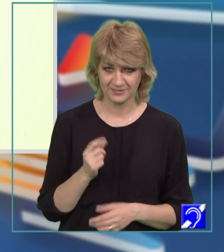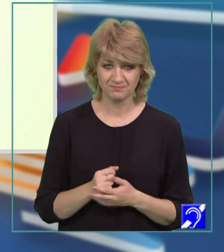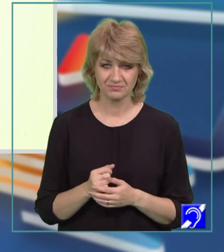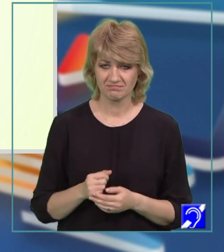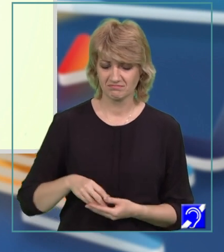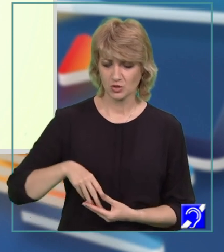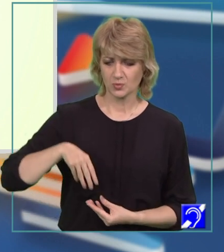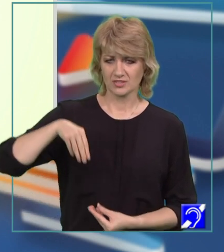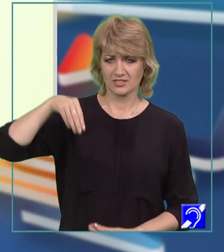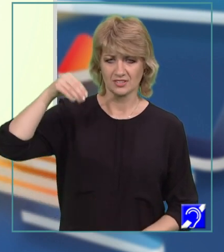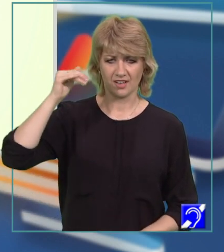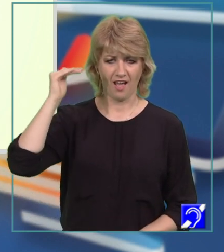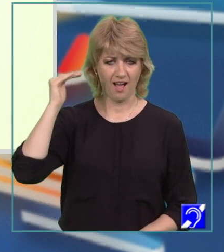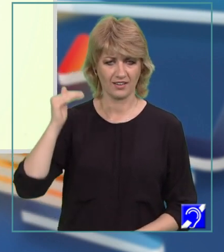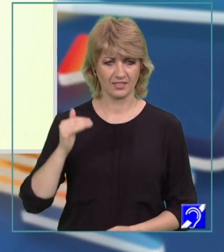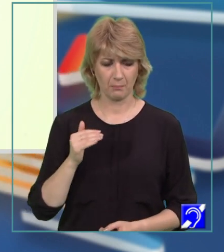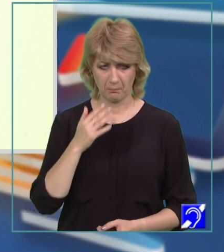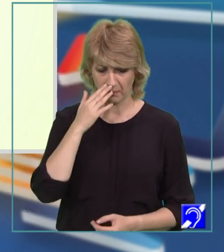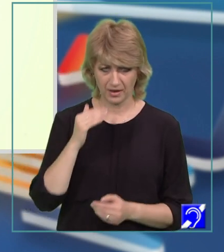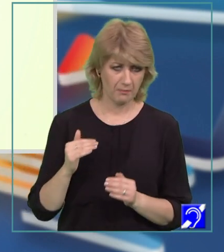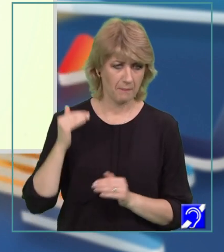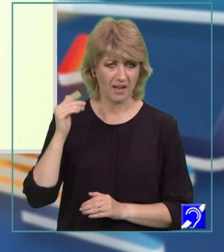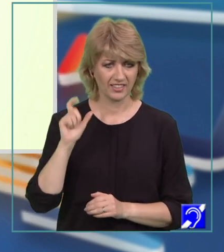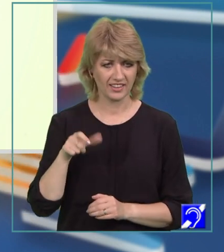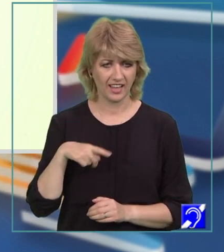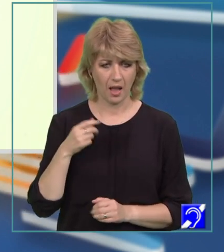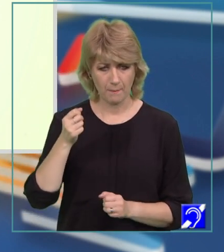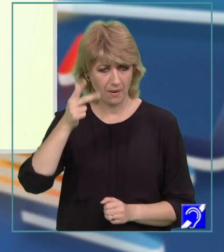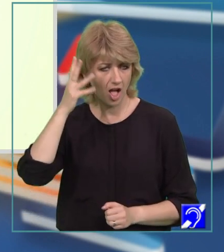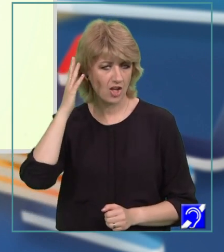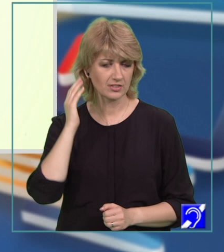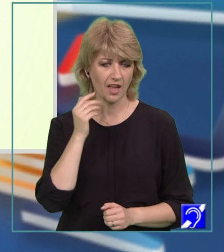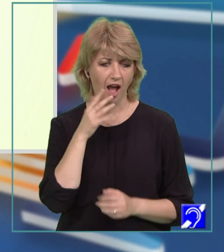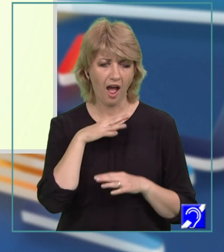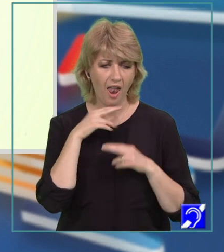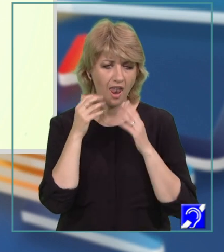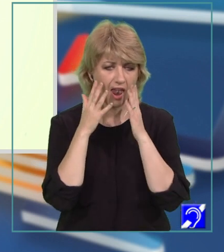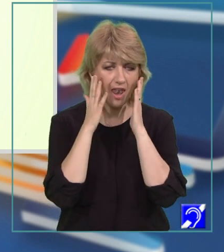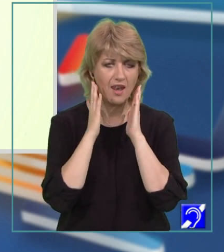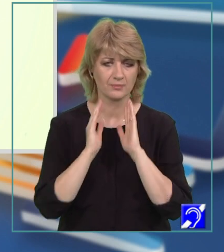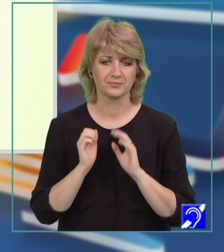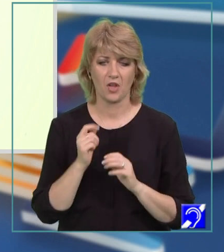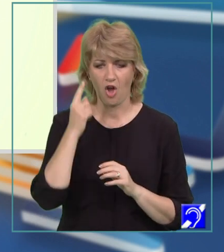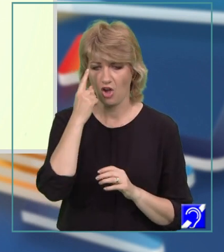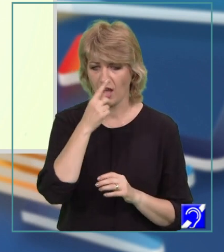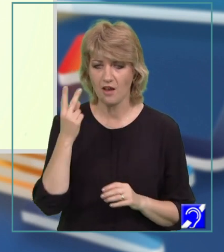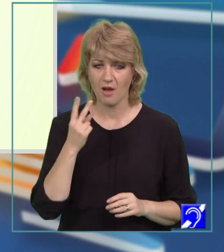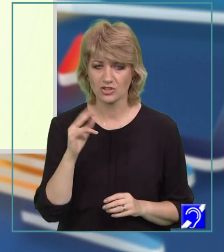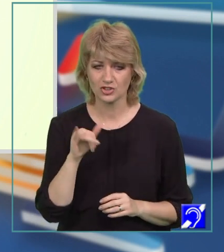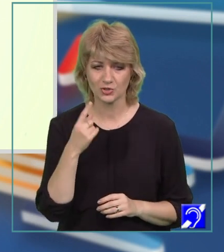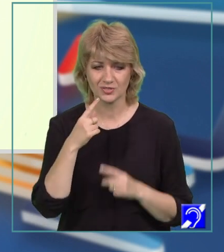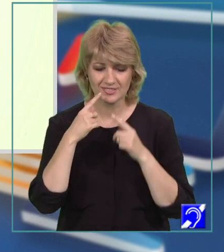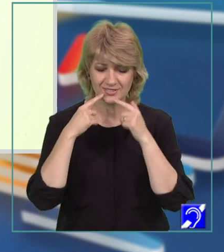subțire, înaltă, părând mai mare decât era, blondă, cu obrazul alb de porțelan, cu ochii albaștri și cu un